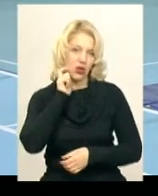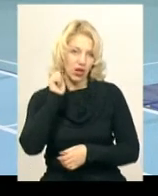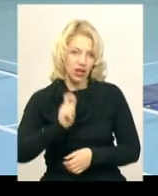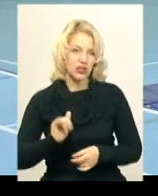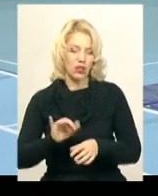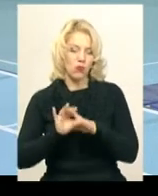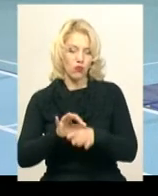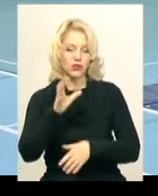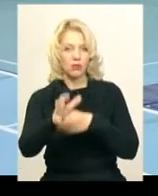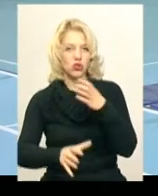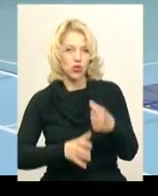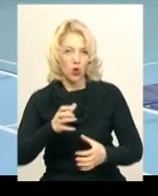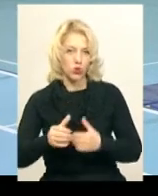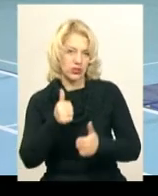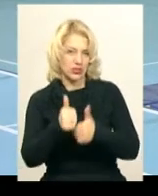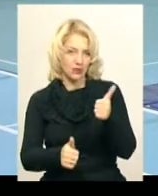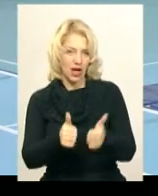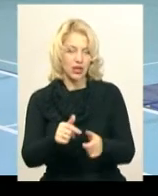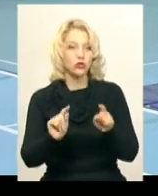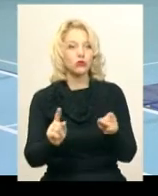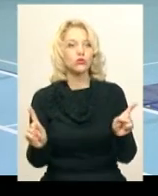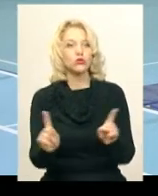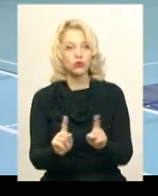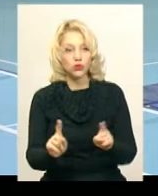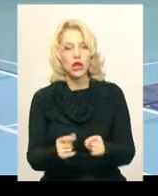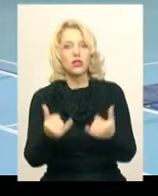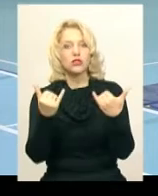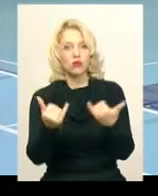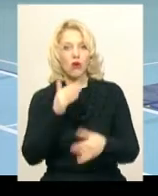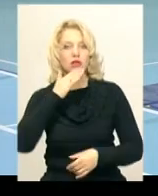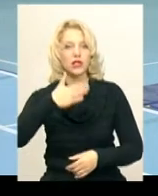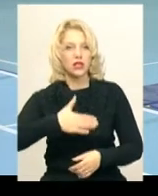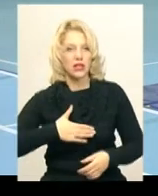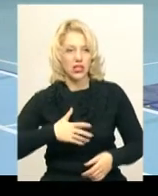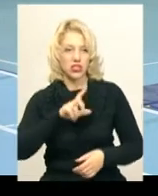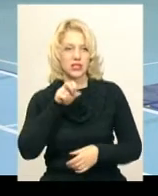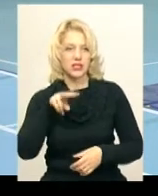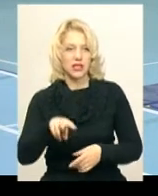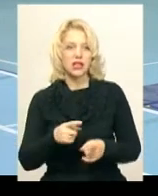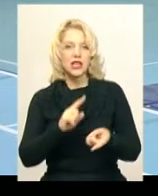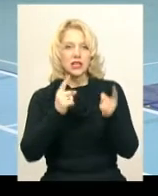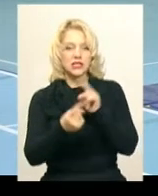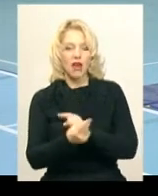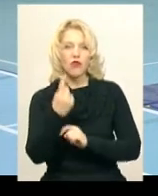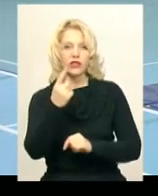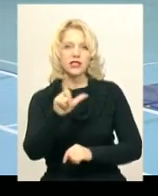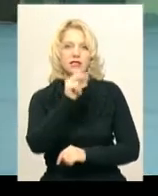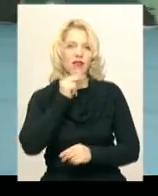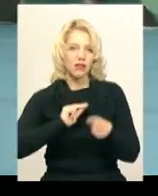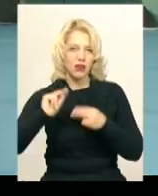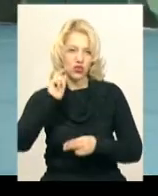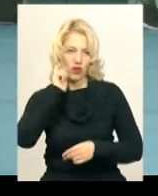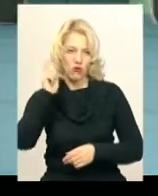проводити міжнародні змагання, тому що сьогодні наш зал став одним з найкращих залів в Україні.